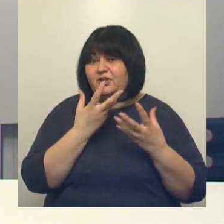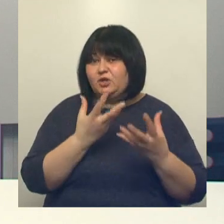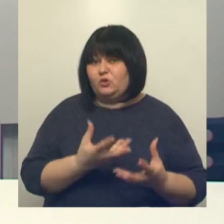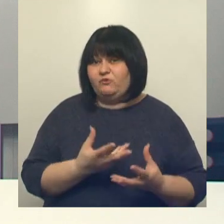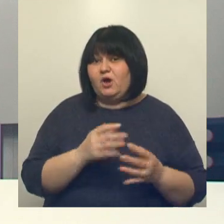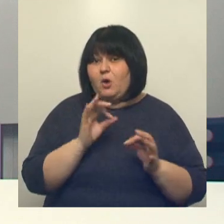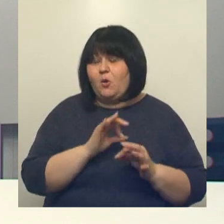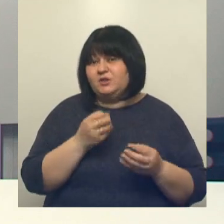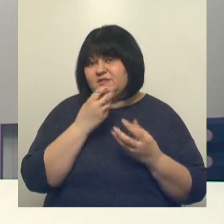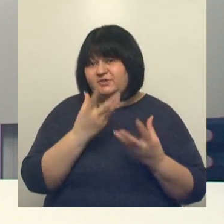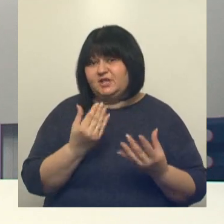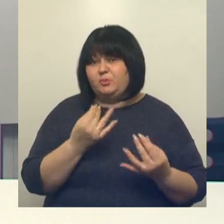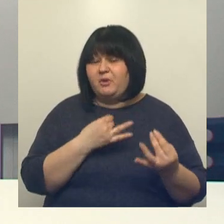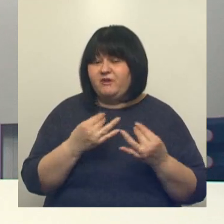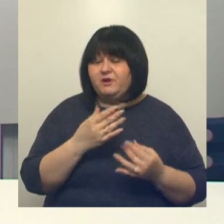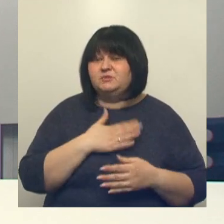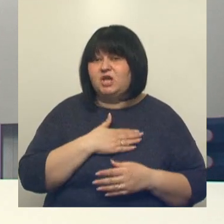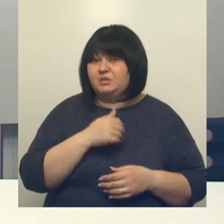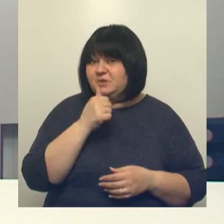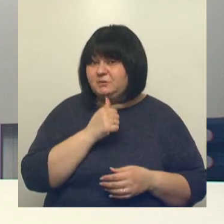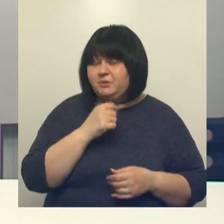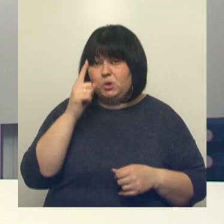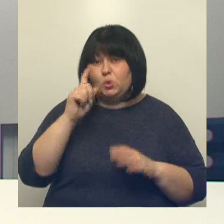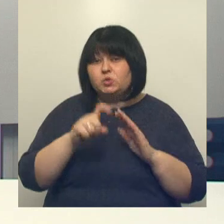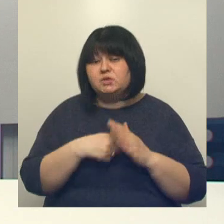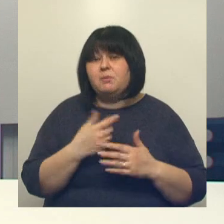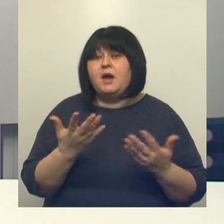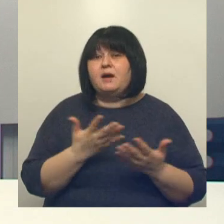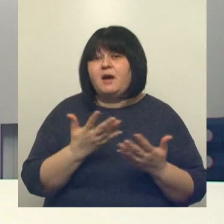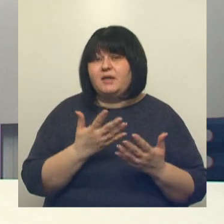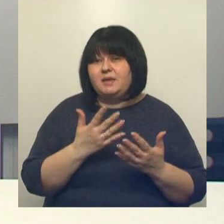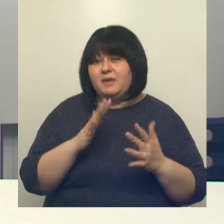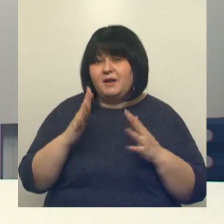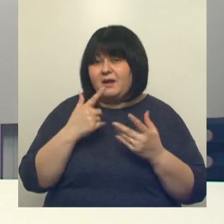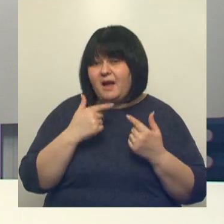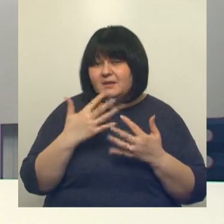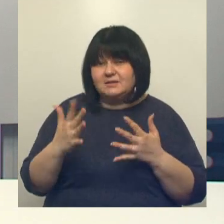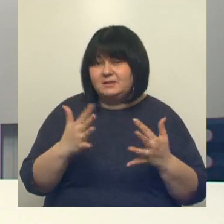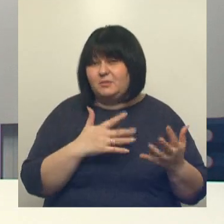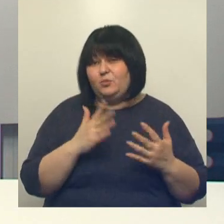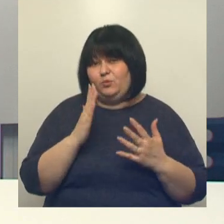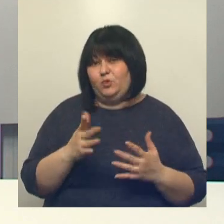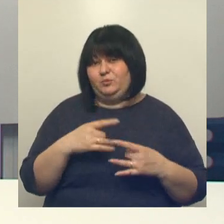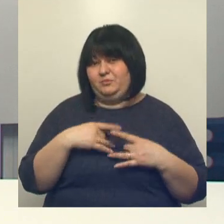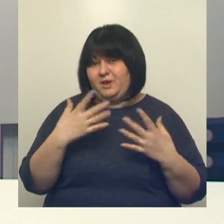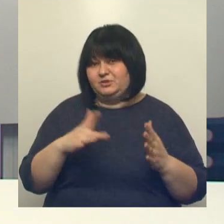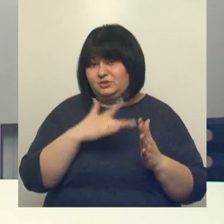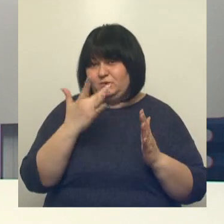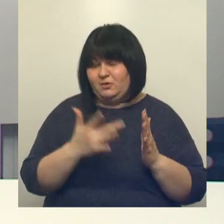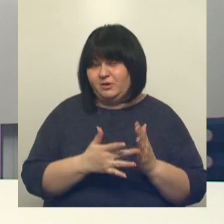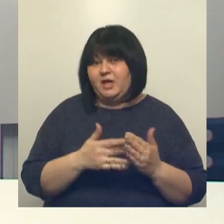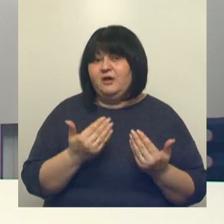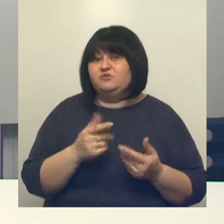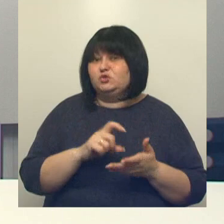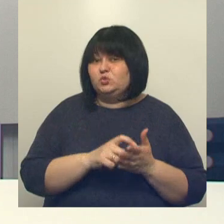О них сегодня и поговорим с нашим экспертом. Заодно узнаем, какими красками заиграет в этом году областной центр. В студии такого